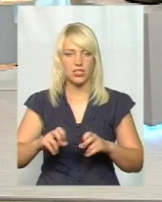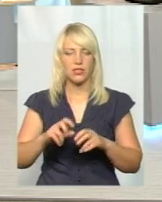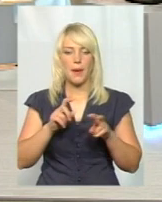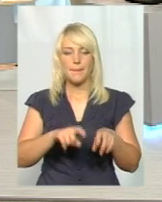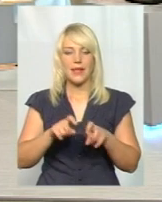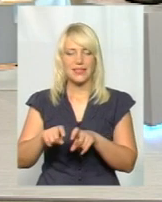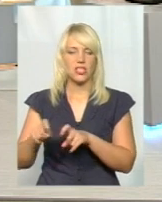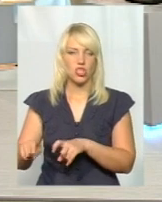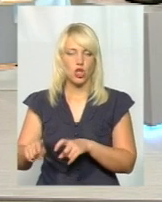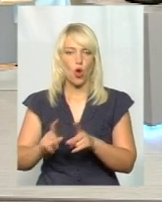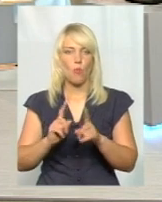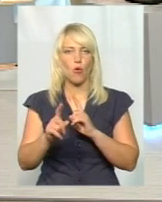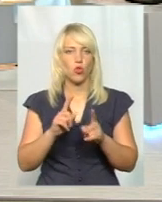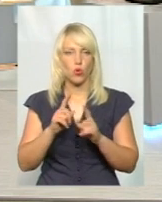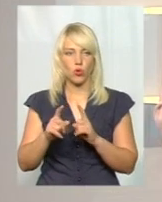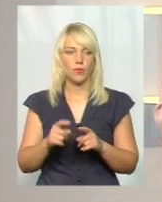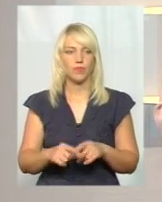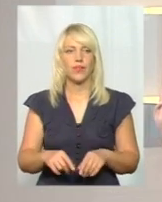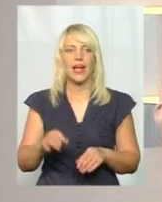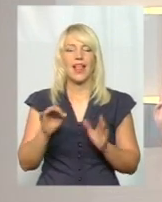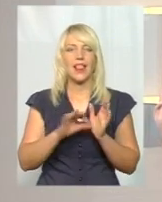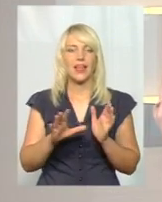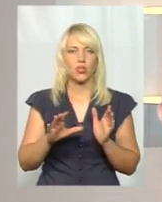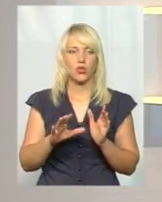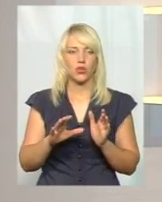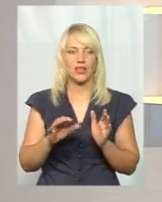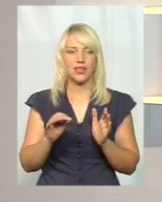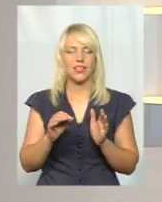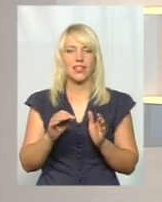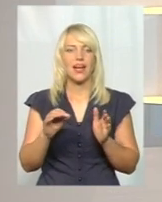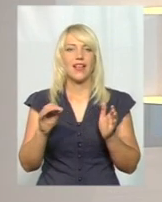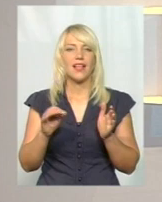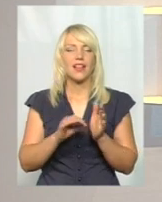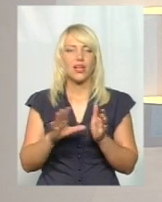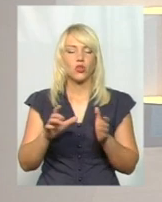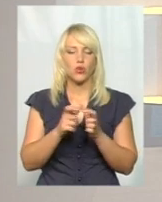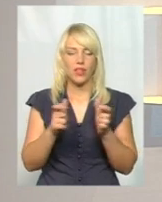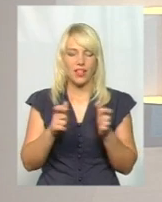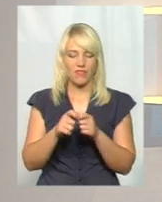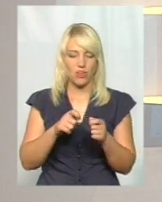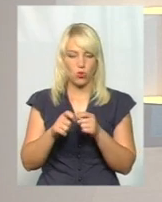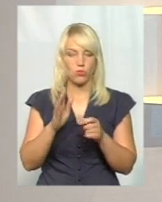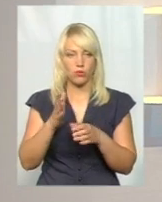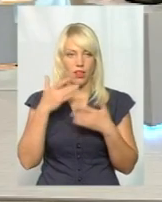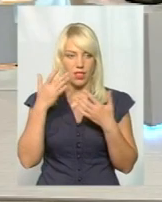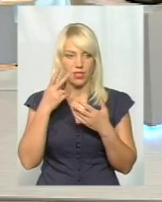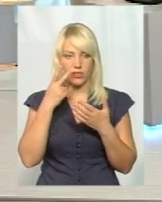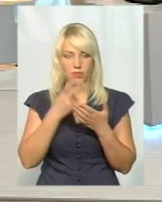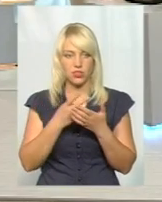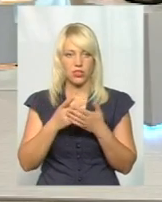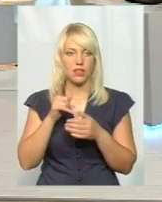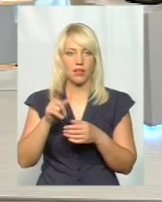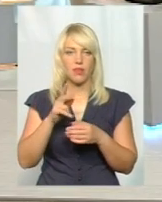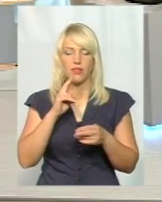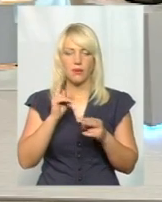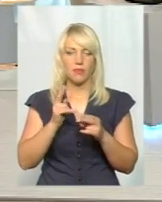пасажиропотоку. До речі, з електронним квитком, напевно, значно легше буде проводити обстеження пасажиропотоку? Звичайно, там взагалі не буде, там